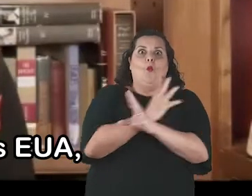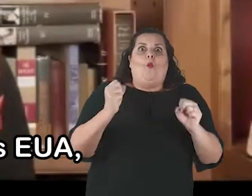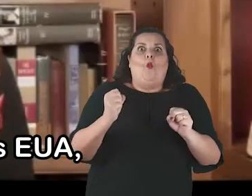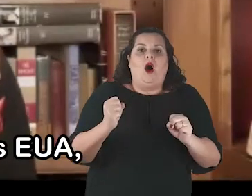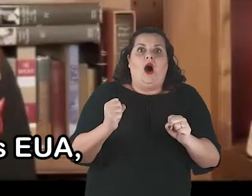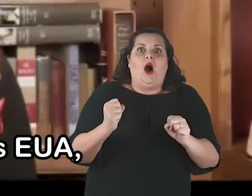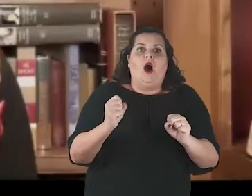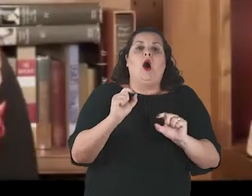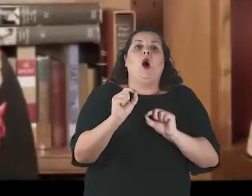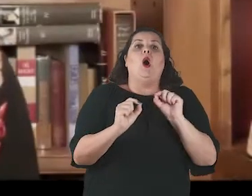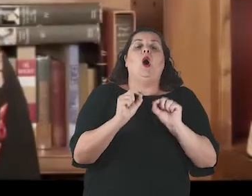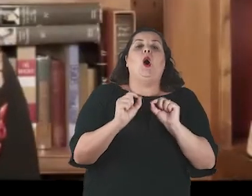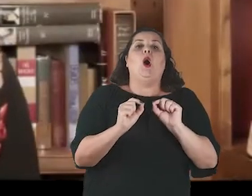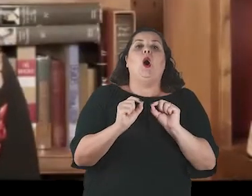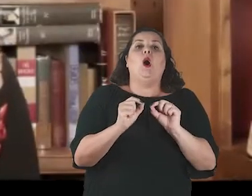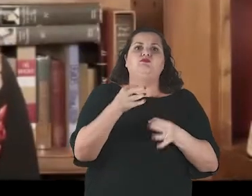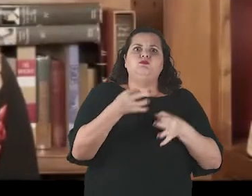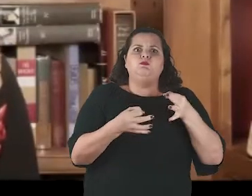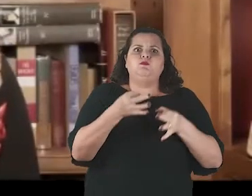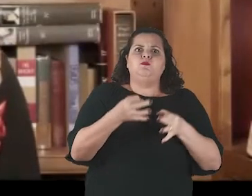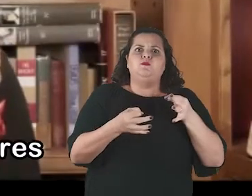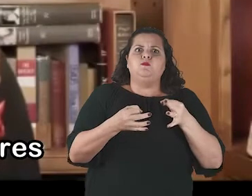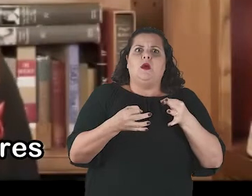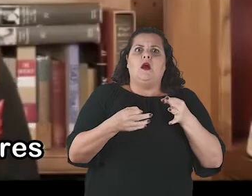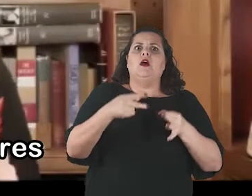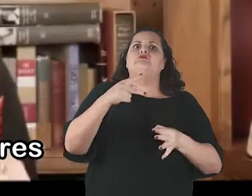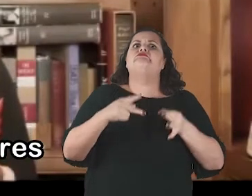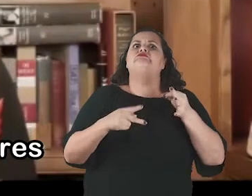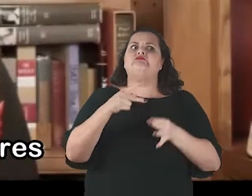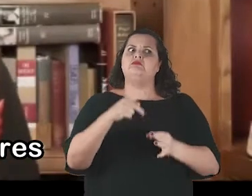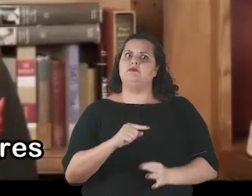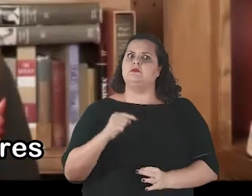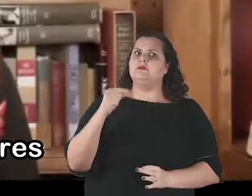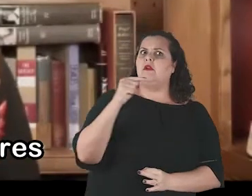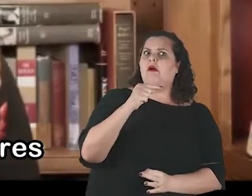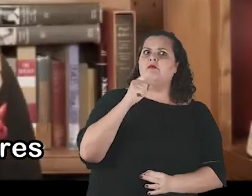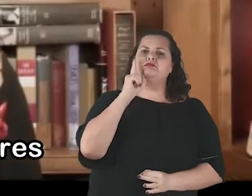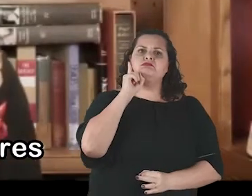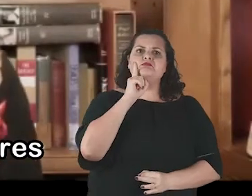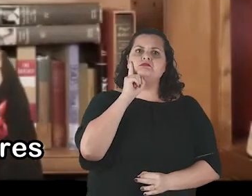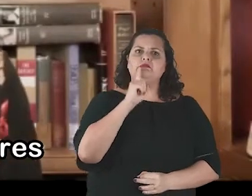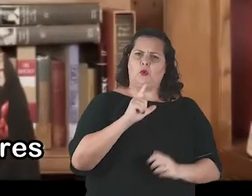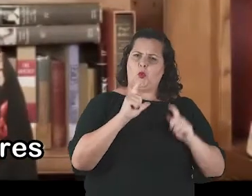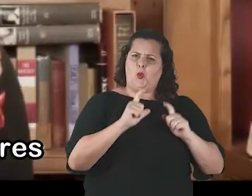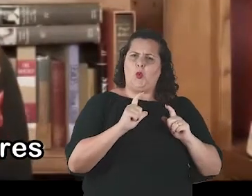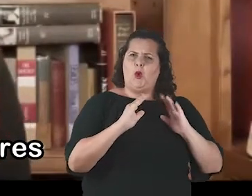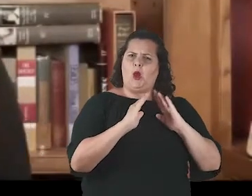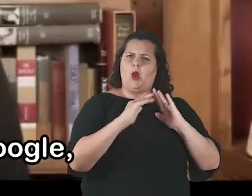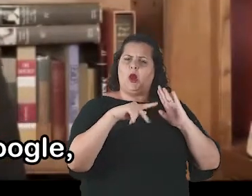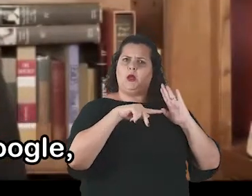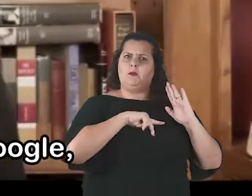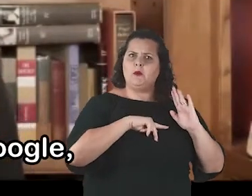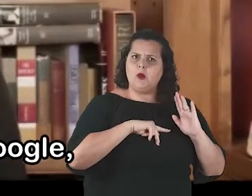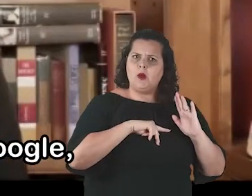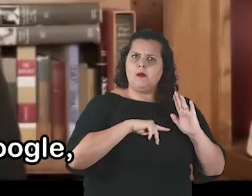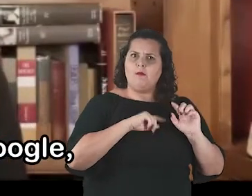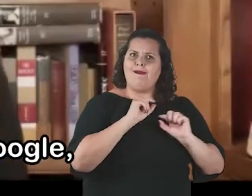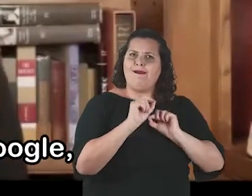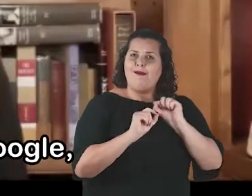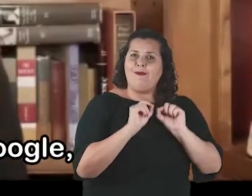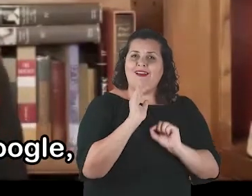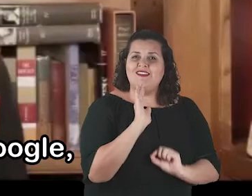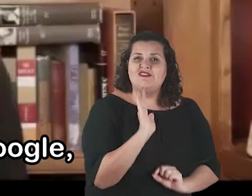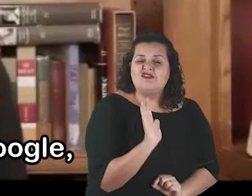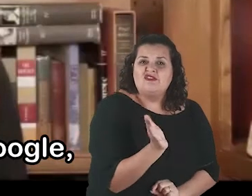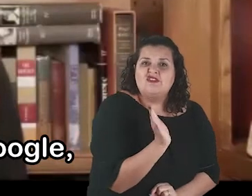here in the United States where I live, and where 60% of public school districts already use Google's